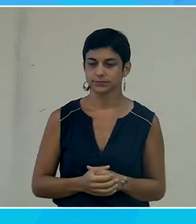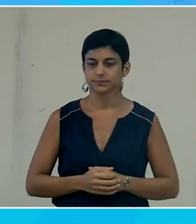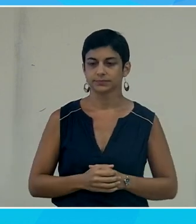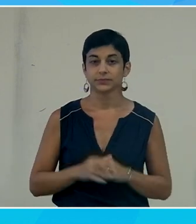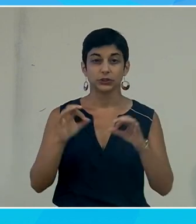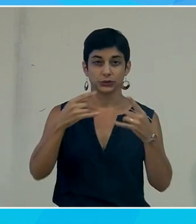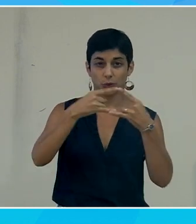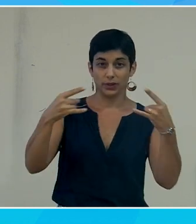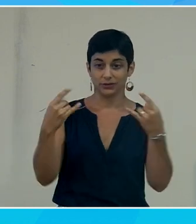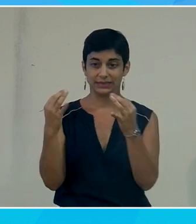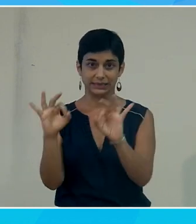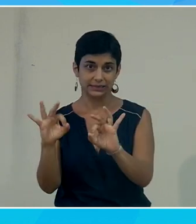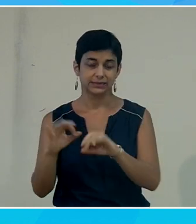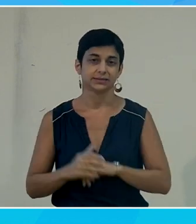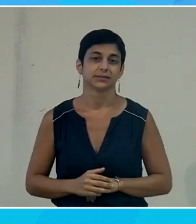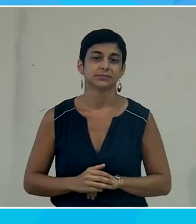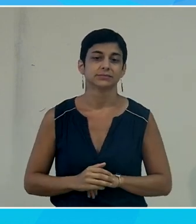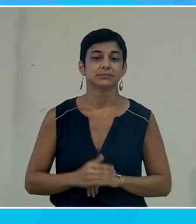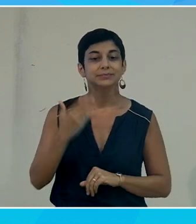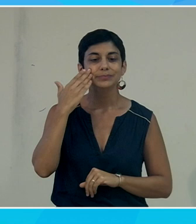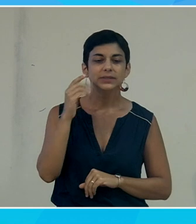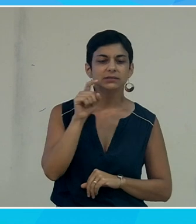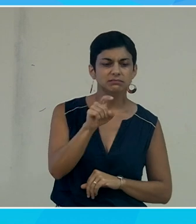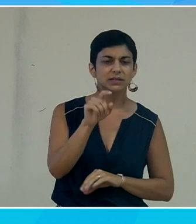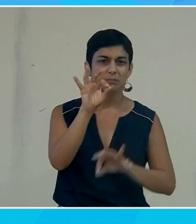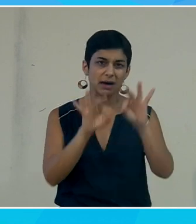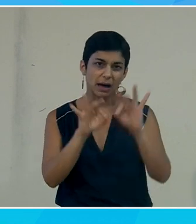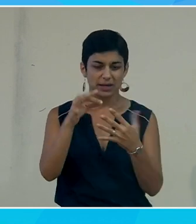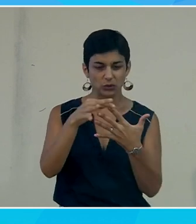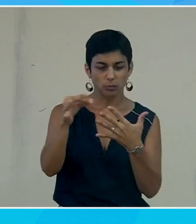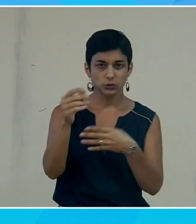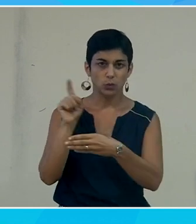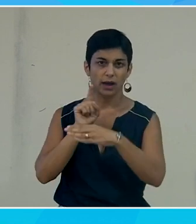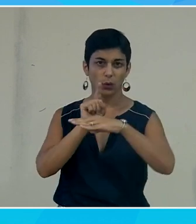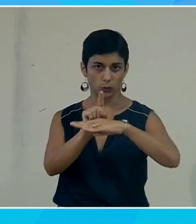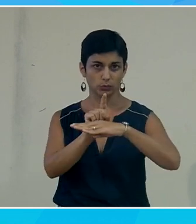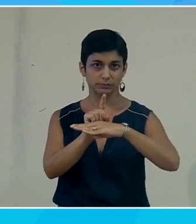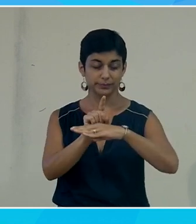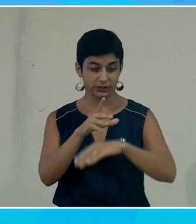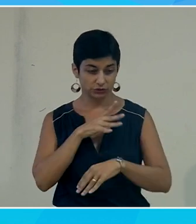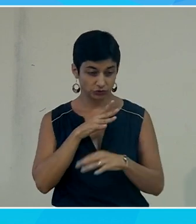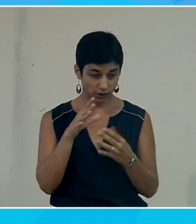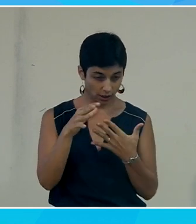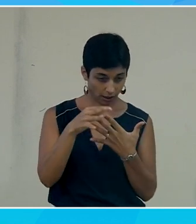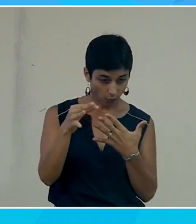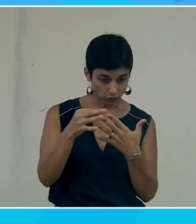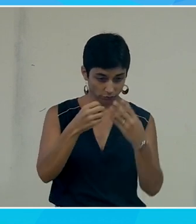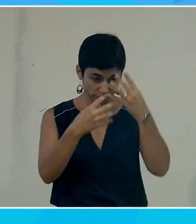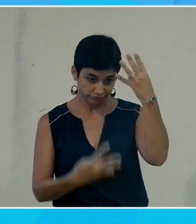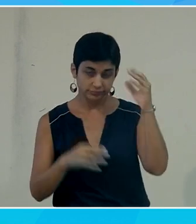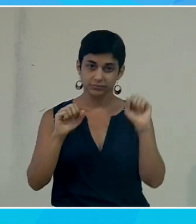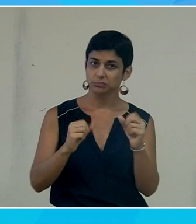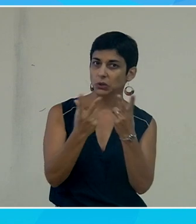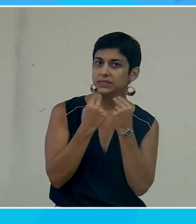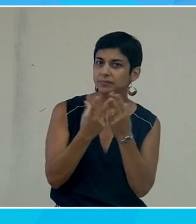vrai que dans Windows 10, si on va dans paramètres, options d'ergonomie, on a toute une série d'options. Tu peux nous expliquer un peu